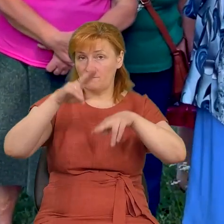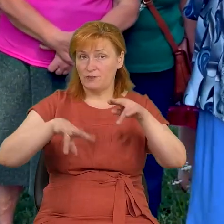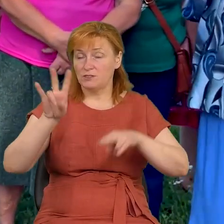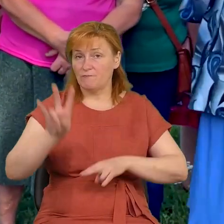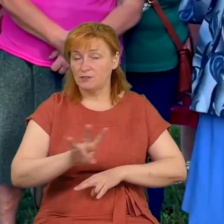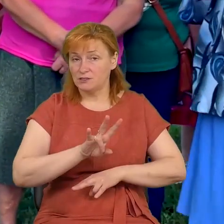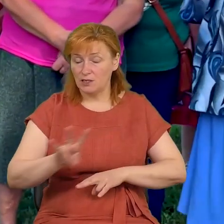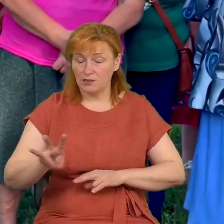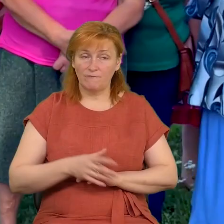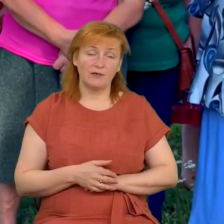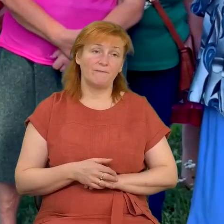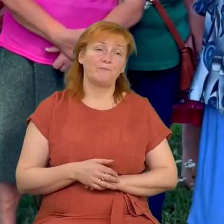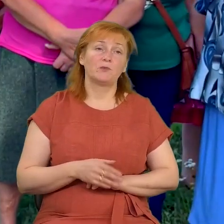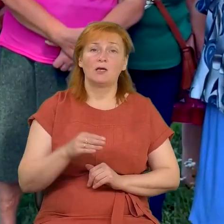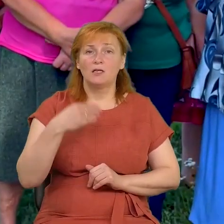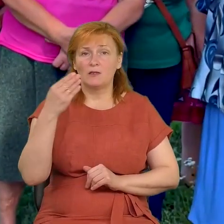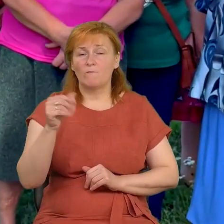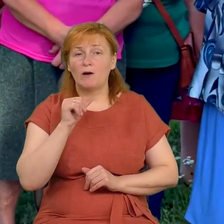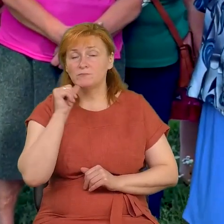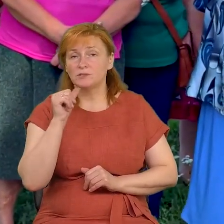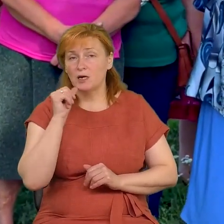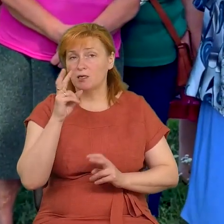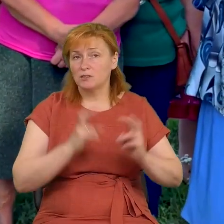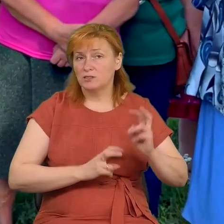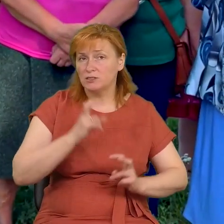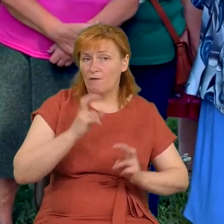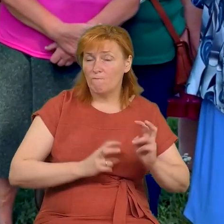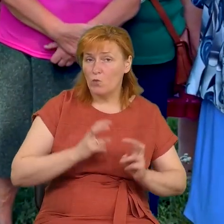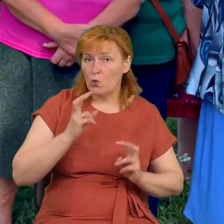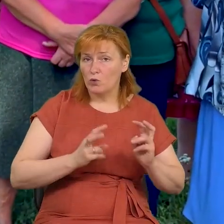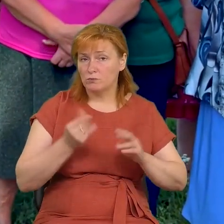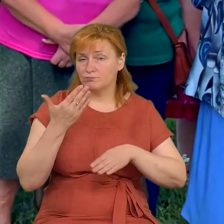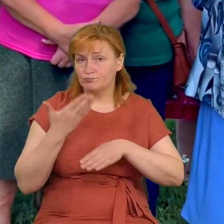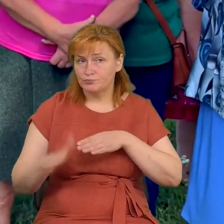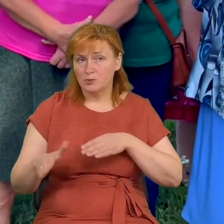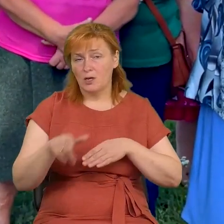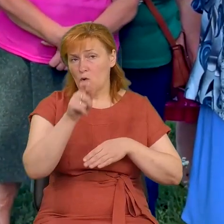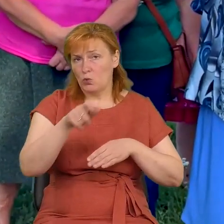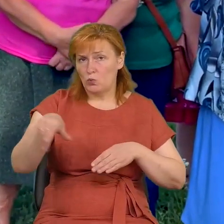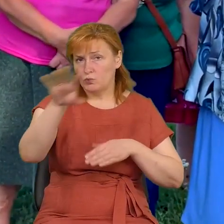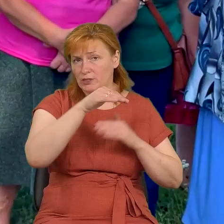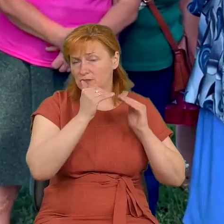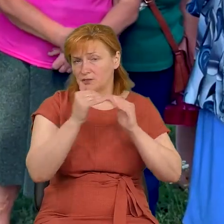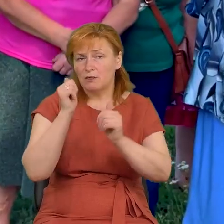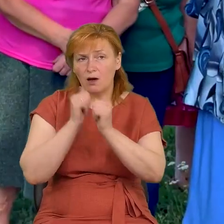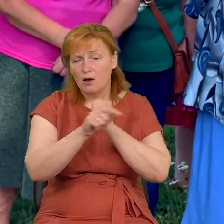сахарний завод, давав совхоз цукровик, давали всі на світі гроші. Вони,